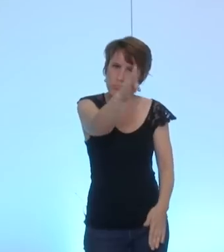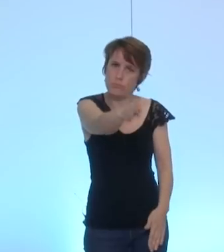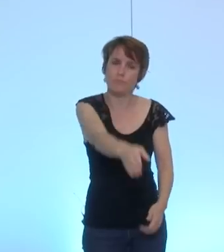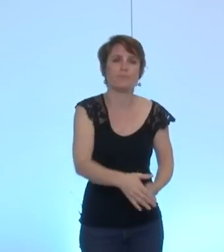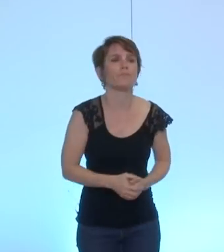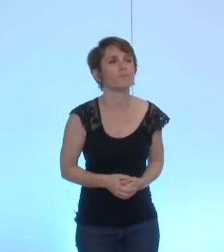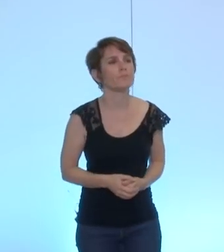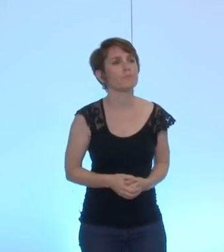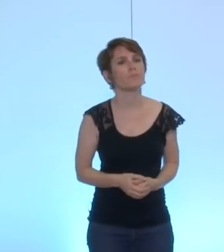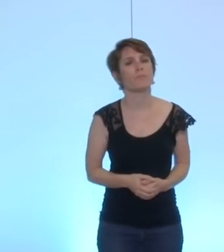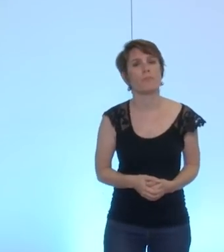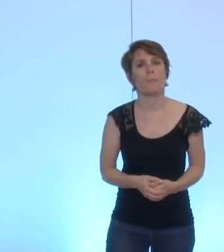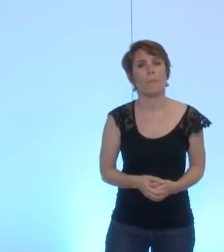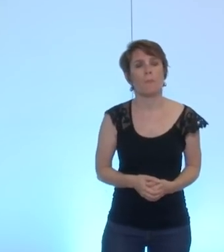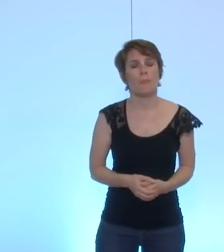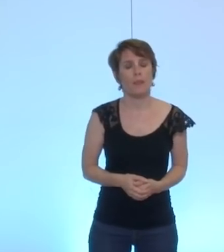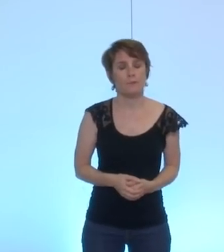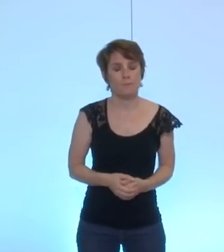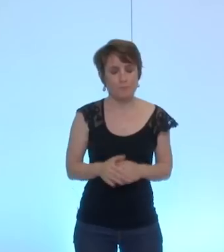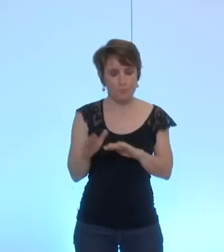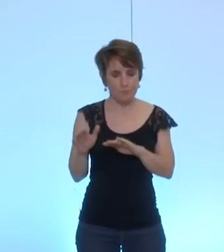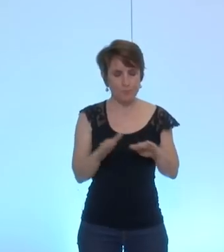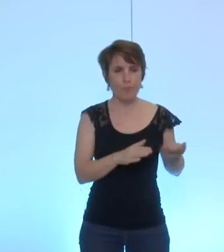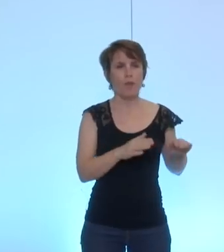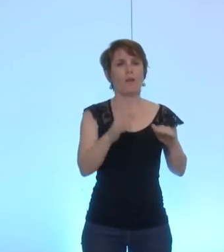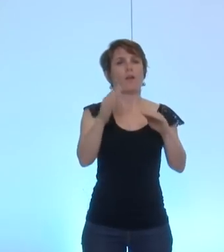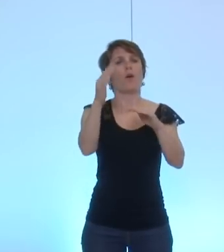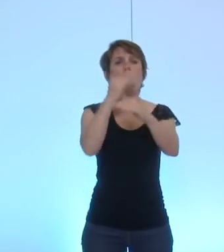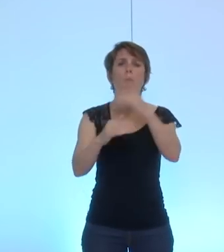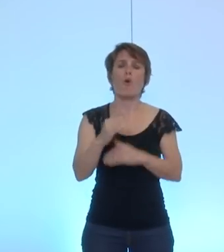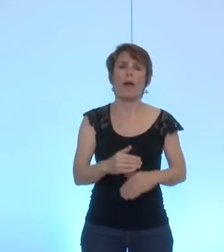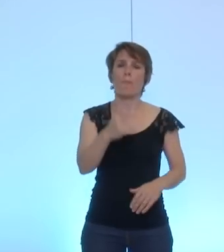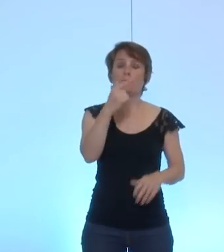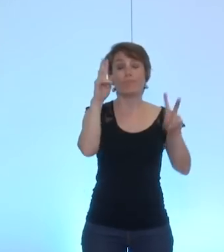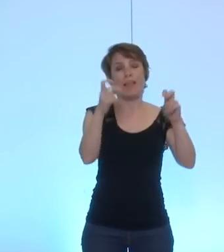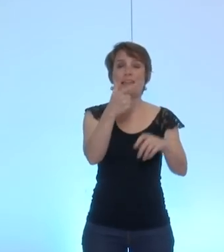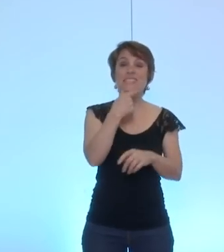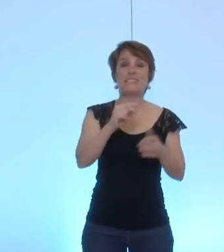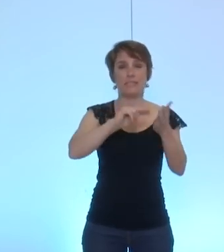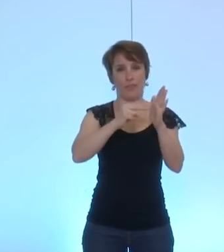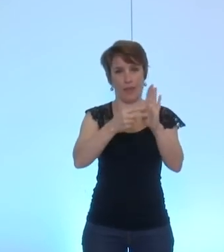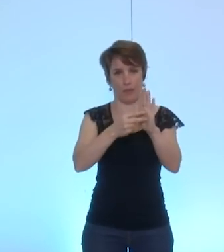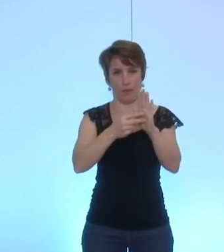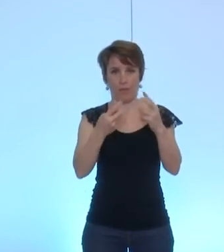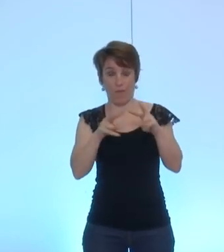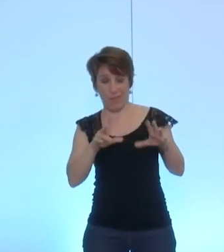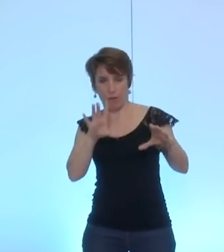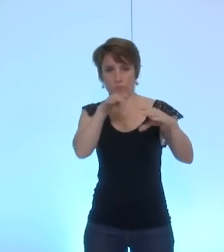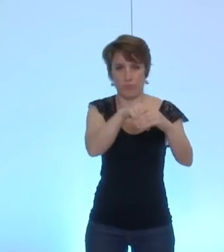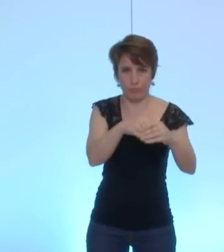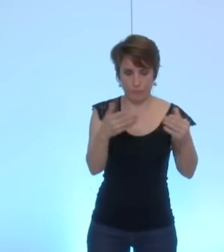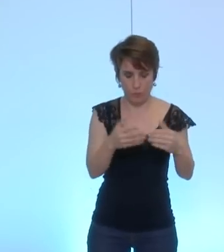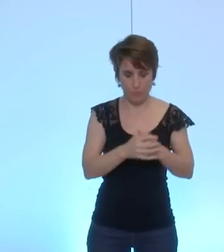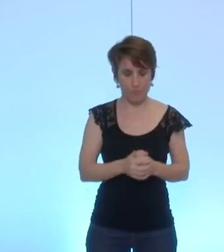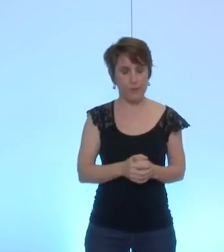Un petit rappel sur le programme EasyTech et les engagements de la ville dans ce programme. Donc, les